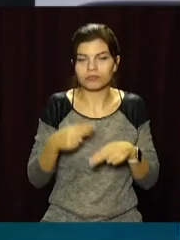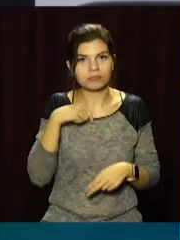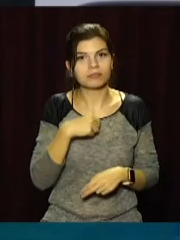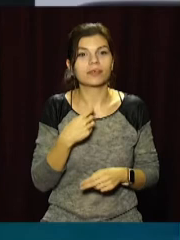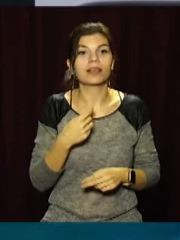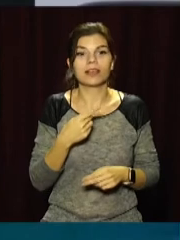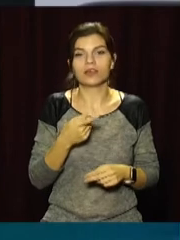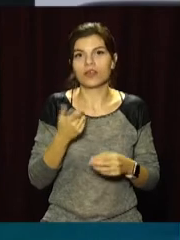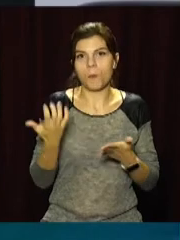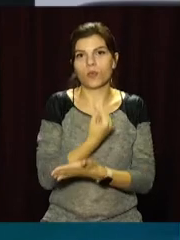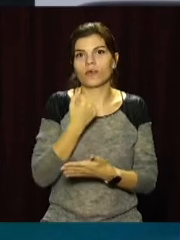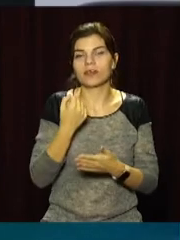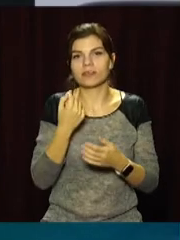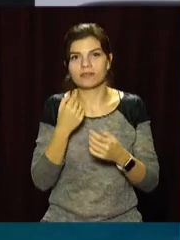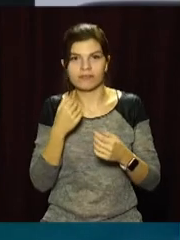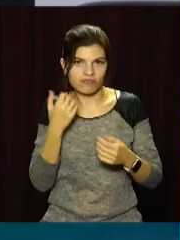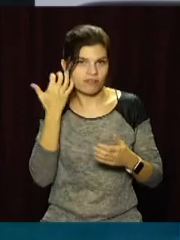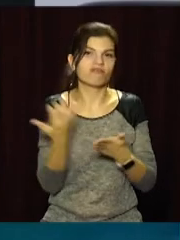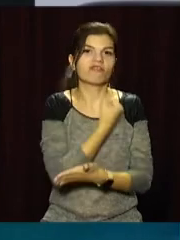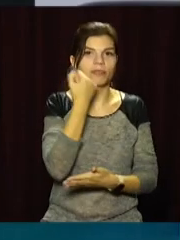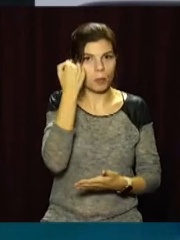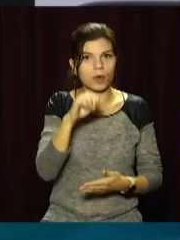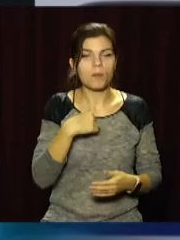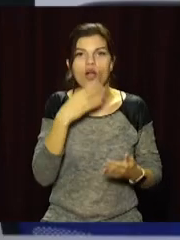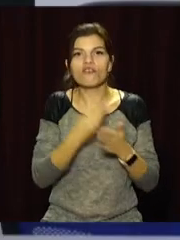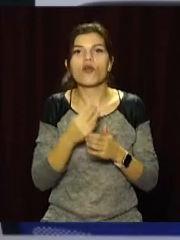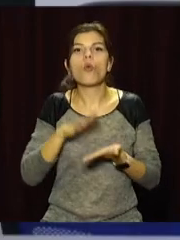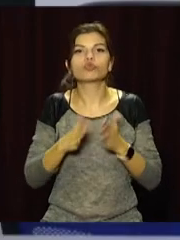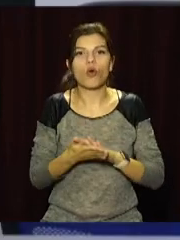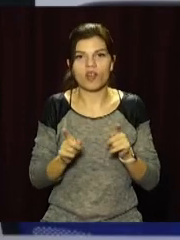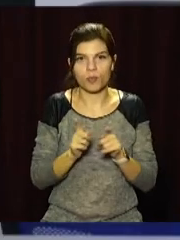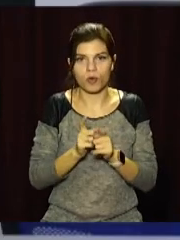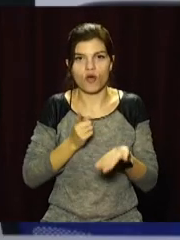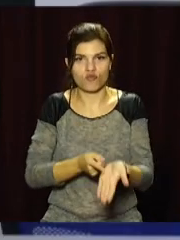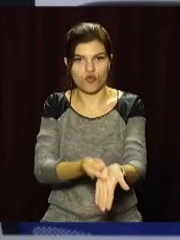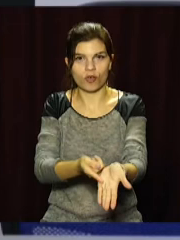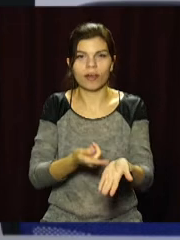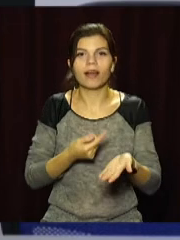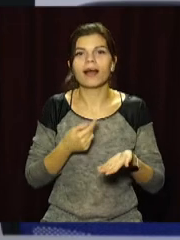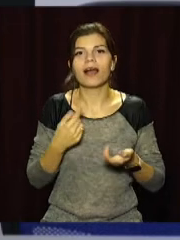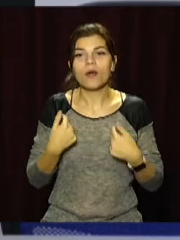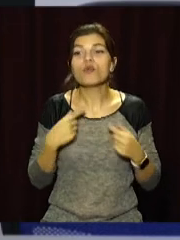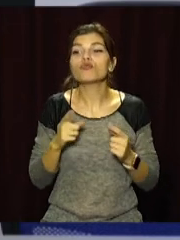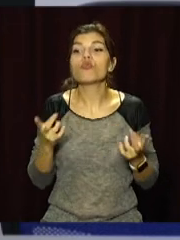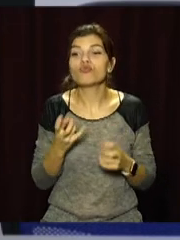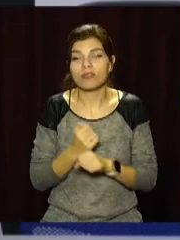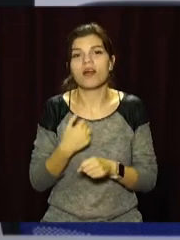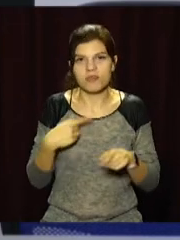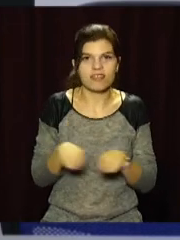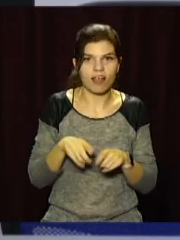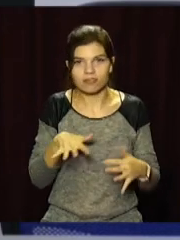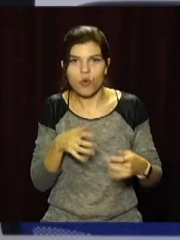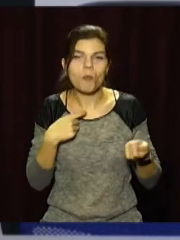домінувати в ігрі. Ми диктовали свої умови, ми робили те, що потрібно було нам. Ми